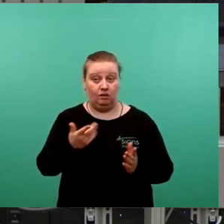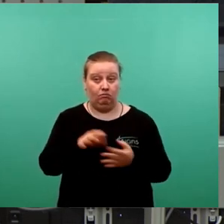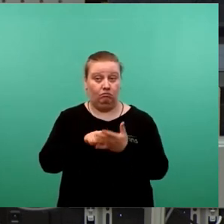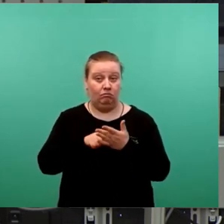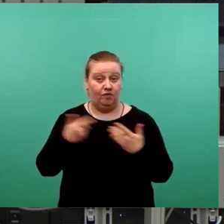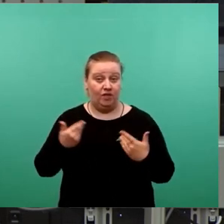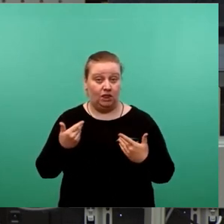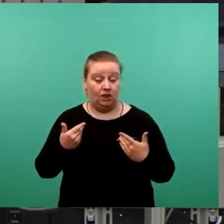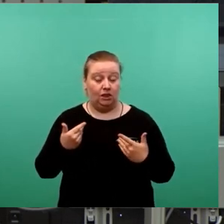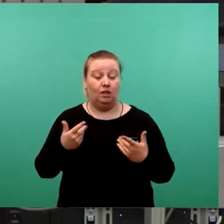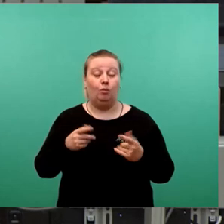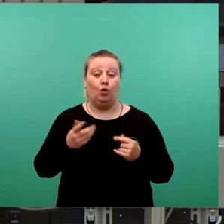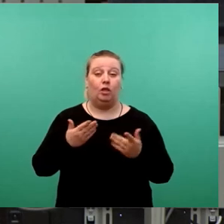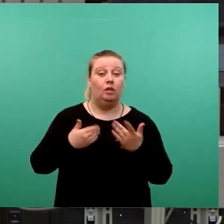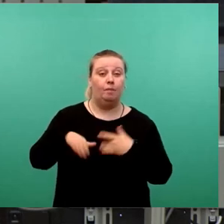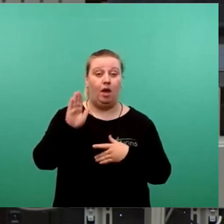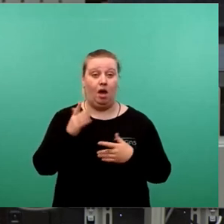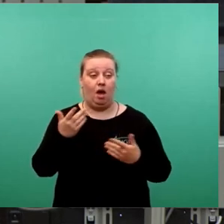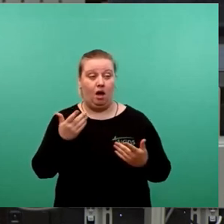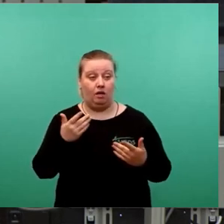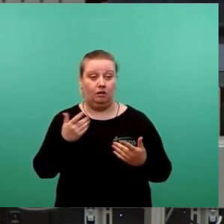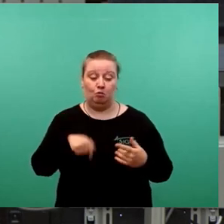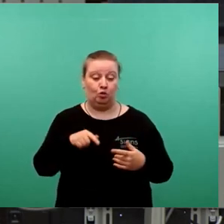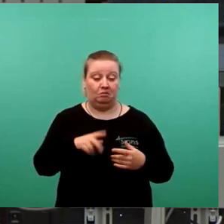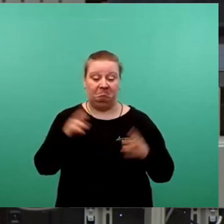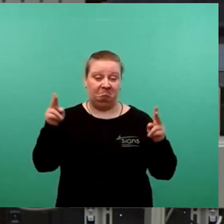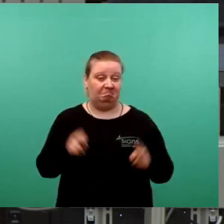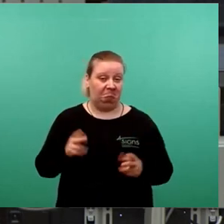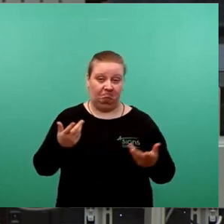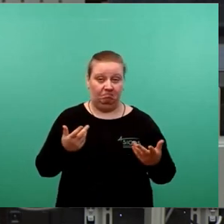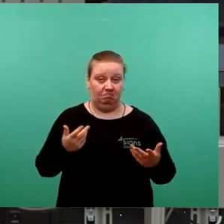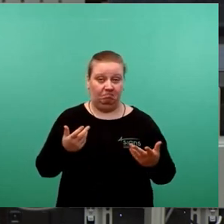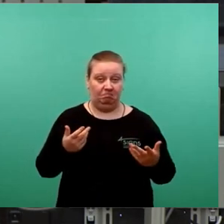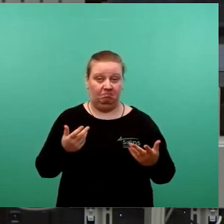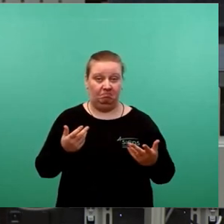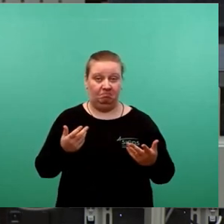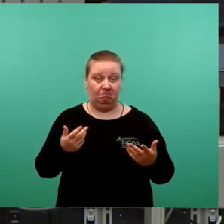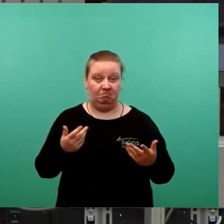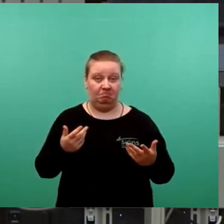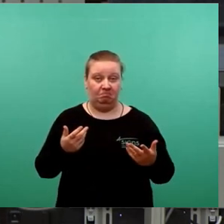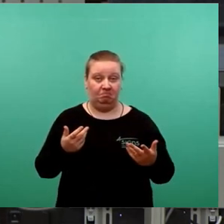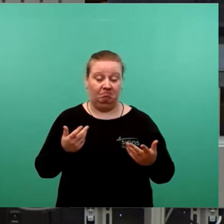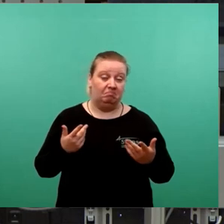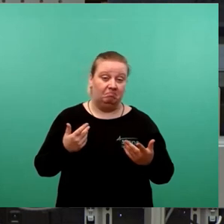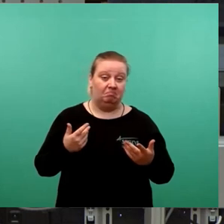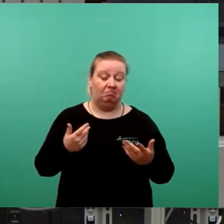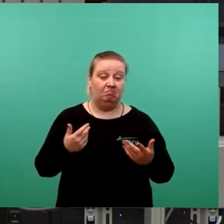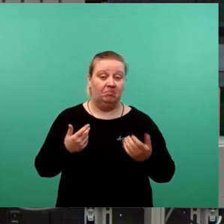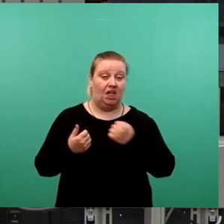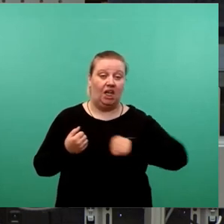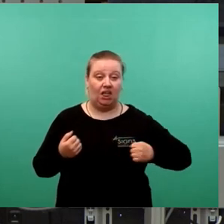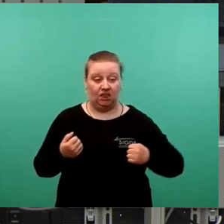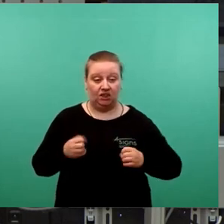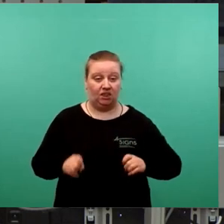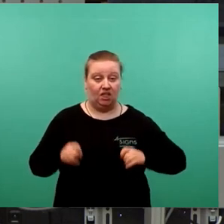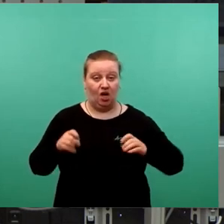geführt, dass die Mehrheit höchstwahrscheinlich im Rat gesunken ist, dass sich die Linken hergeben, das, was